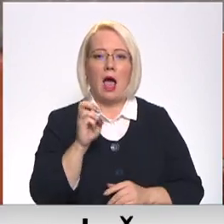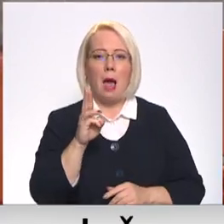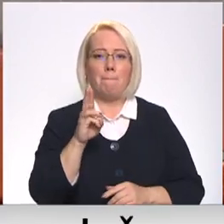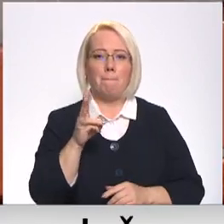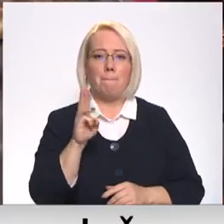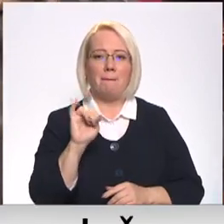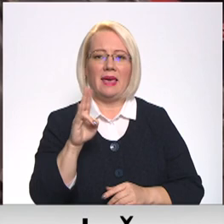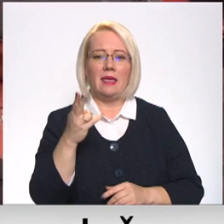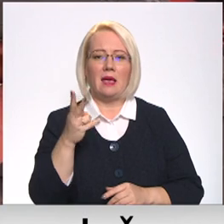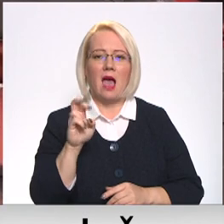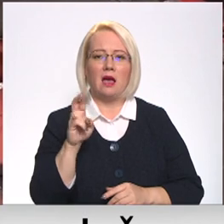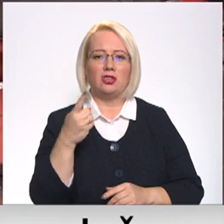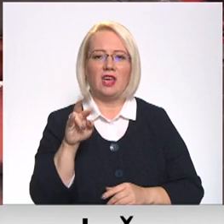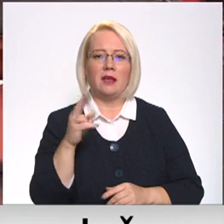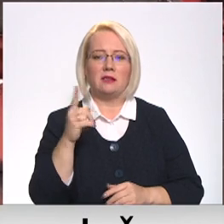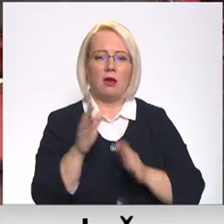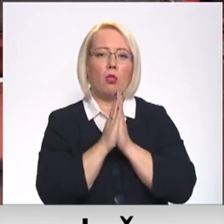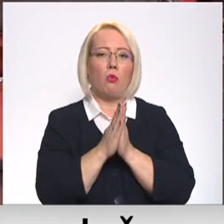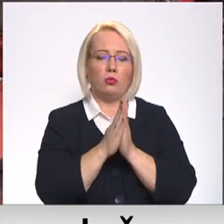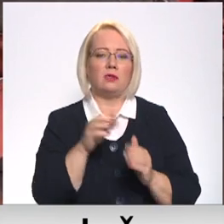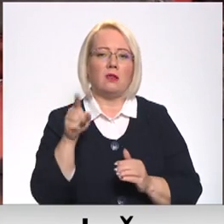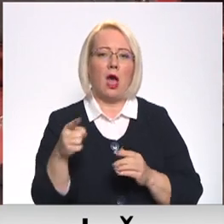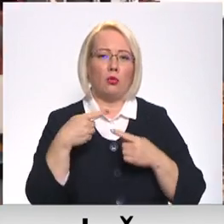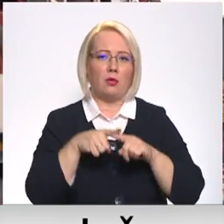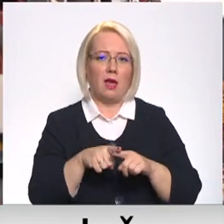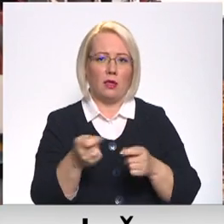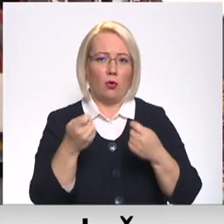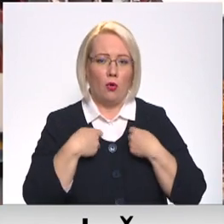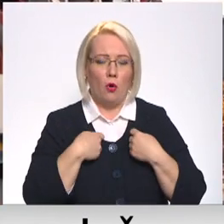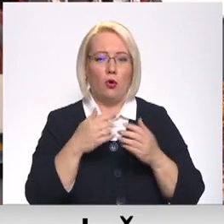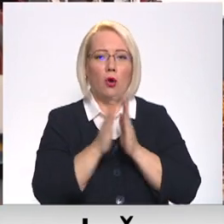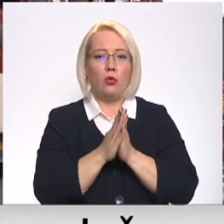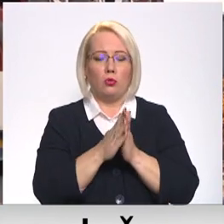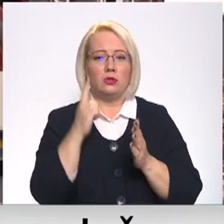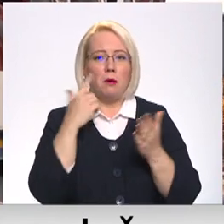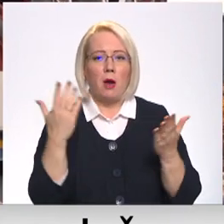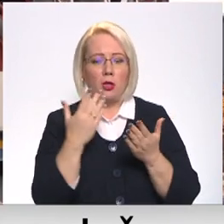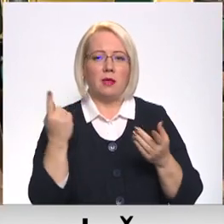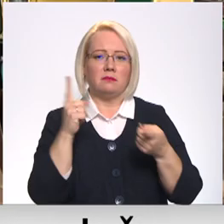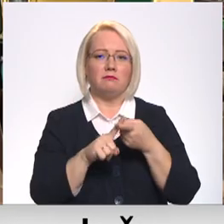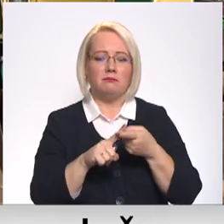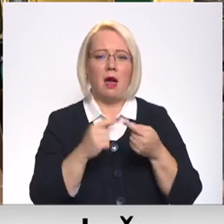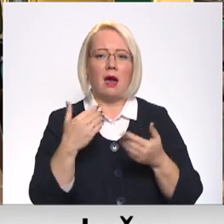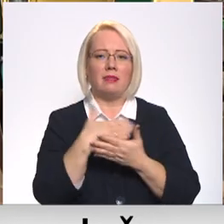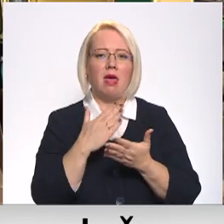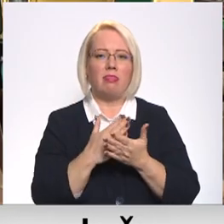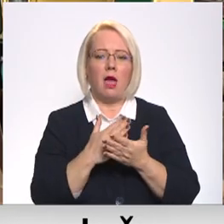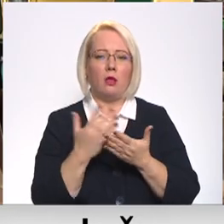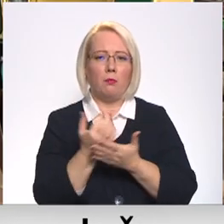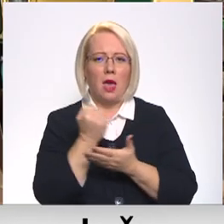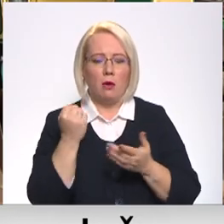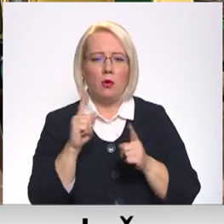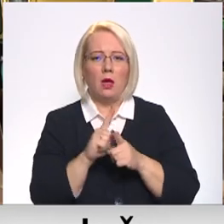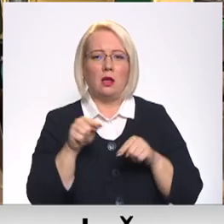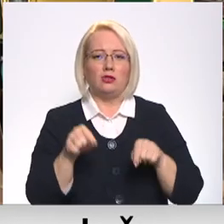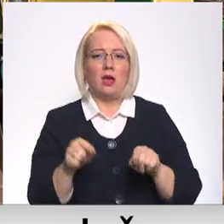izteica tieši lūgumu par šādu veidu tehniku. Viņa būtu spadojumi, jo tas aizstās ar detaļu pieejamību un kas droši vien ar